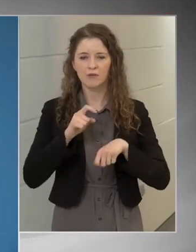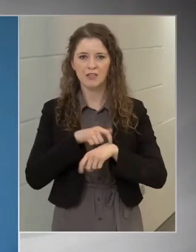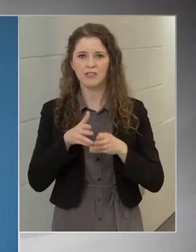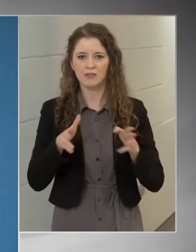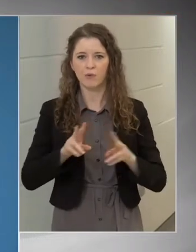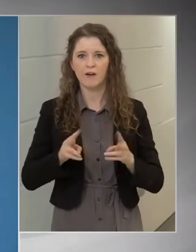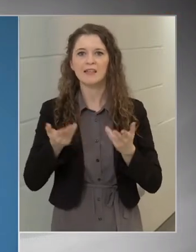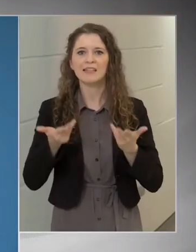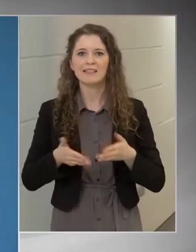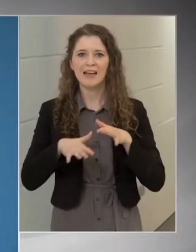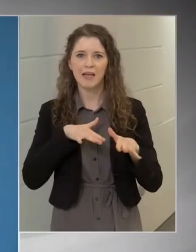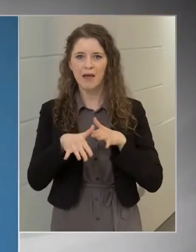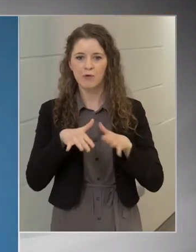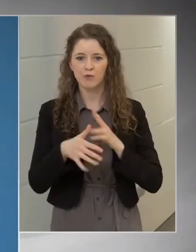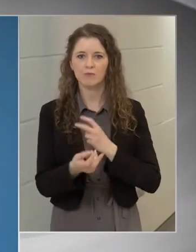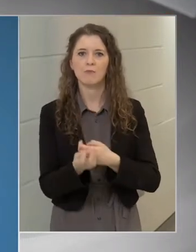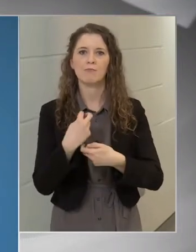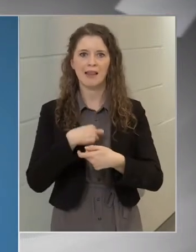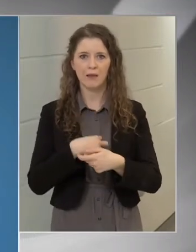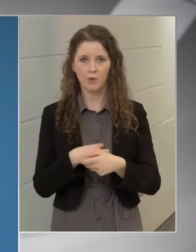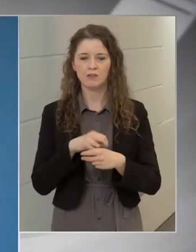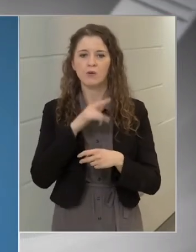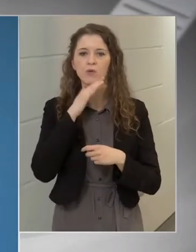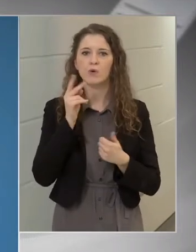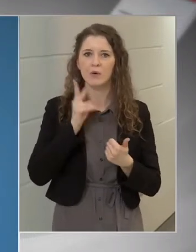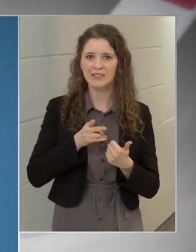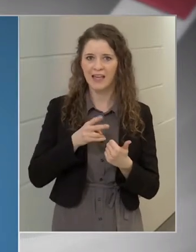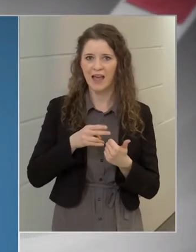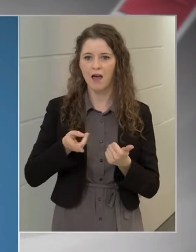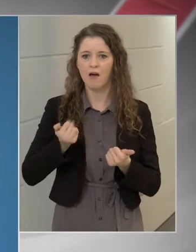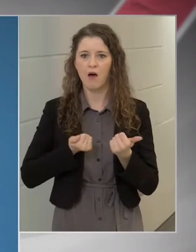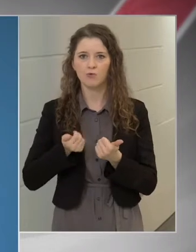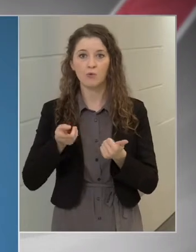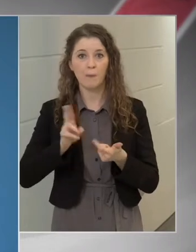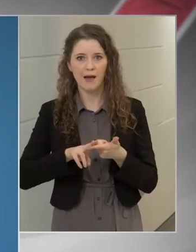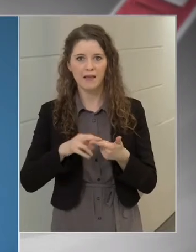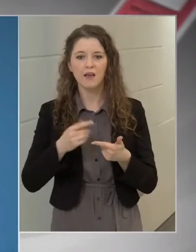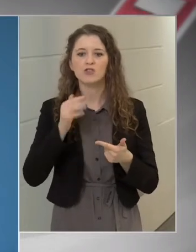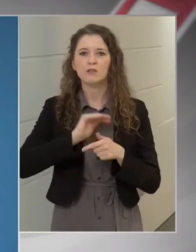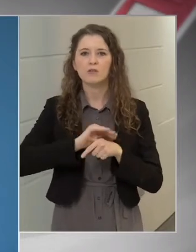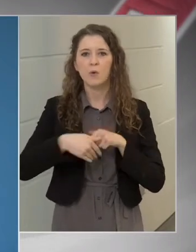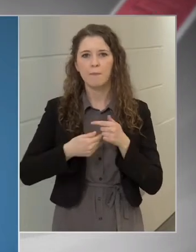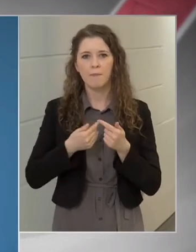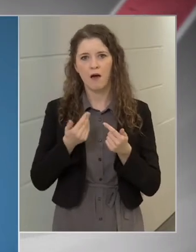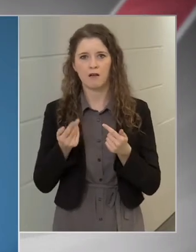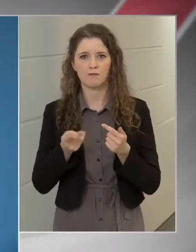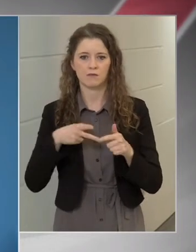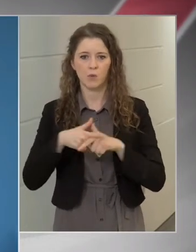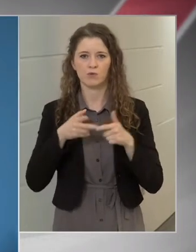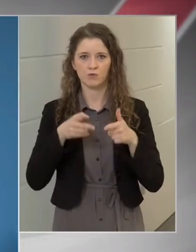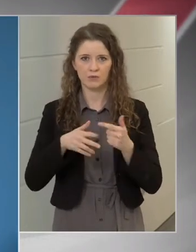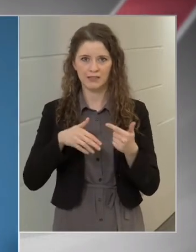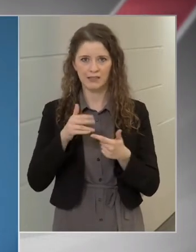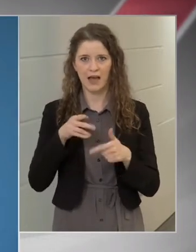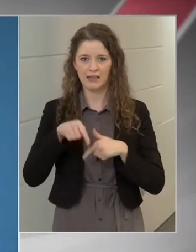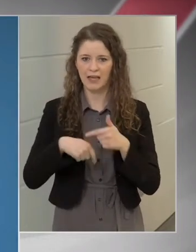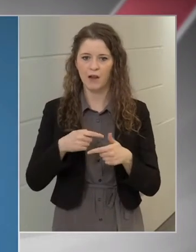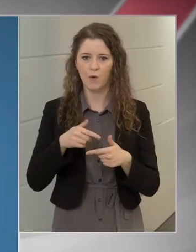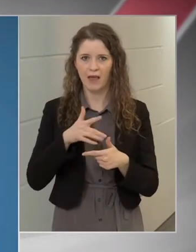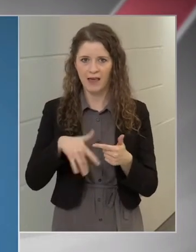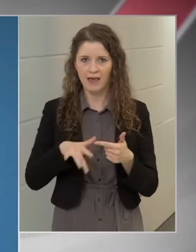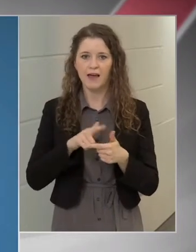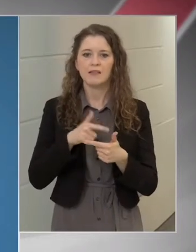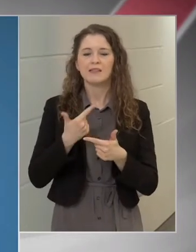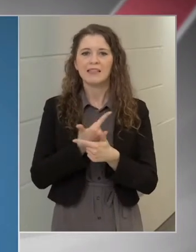forgalomban a belépő oldalon, röszke autópálya, illetve tompa közúti határátkelő helyen, itt egyaránt kettő,